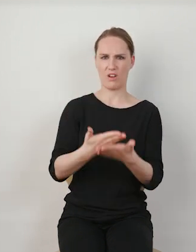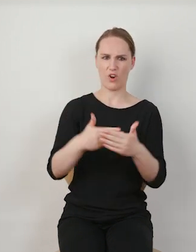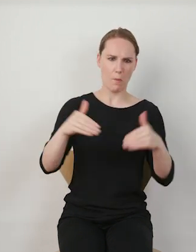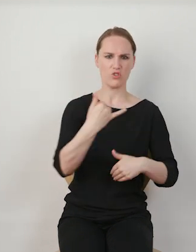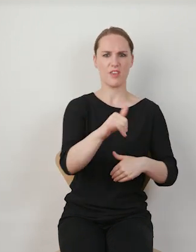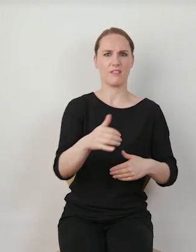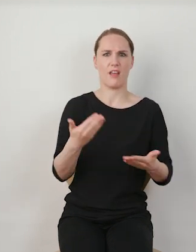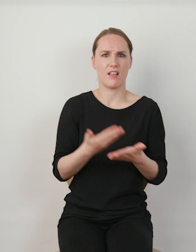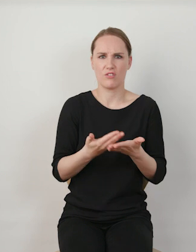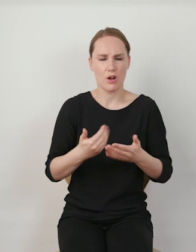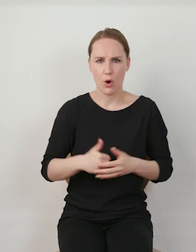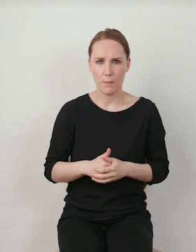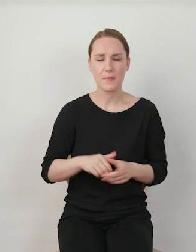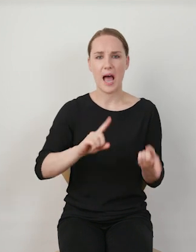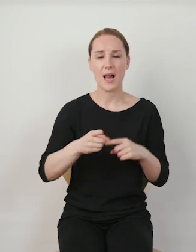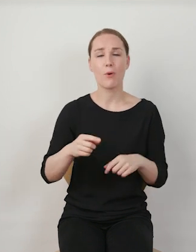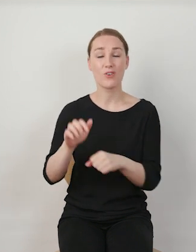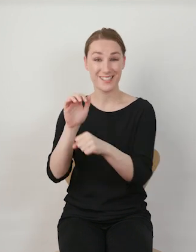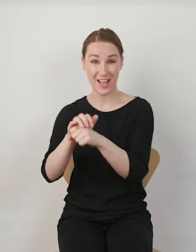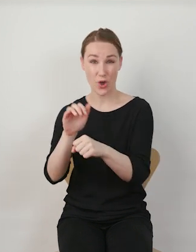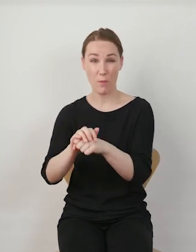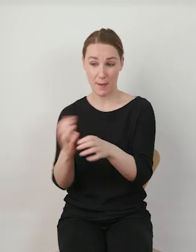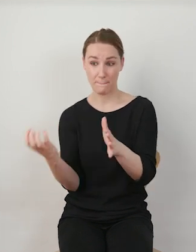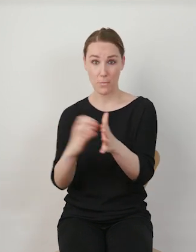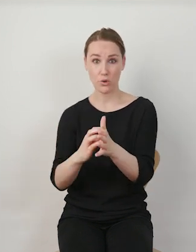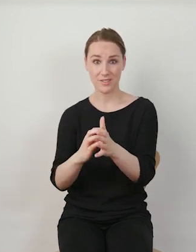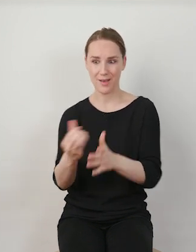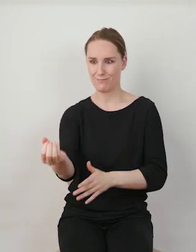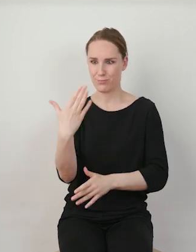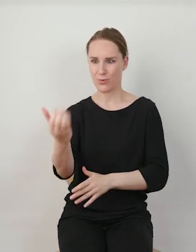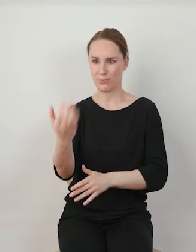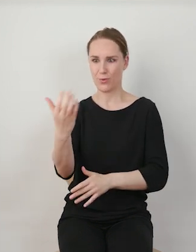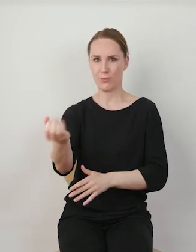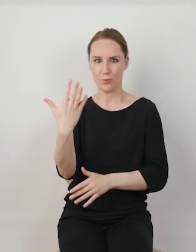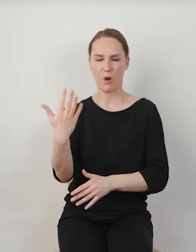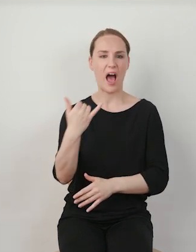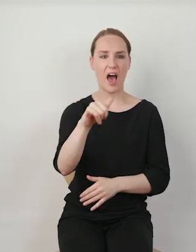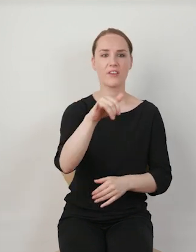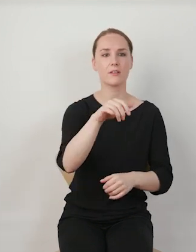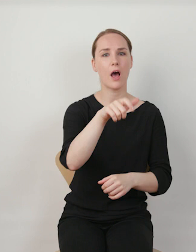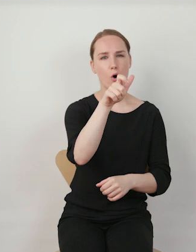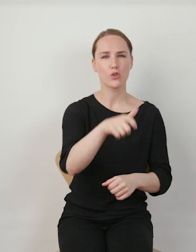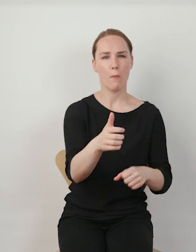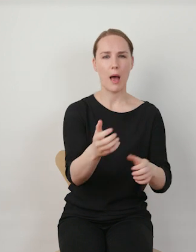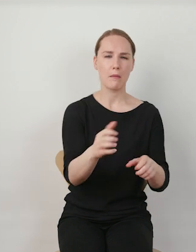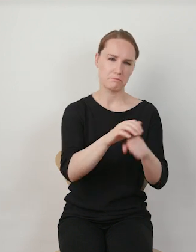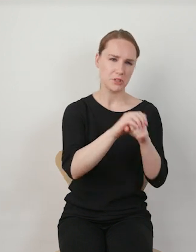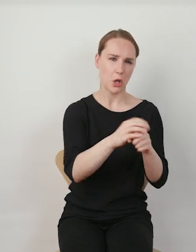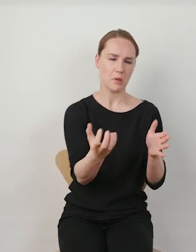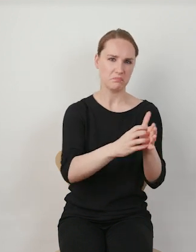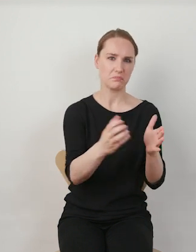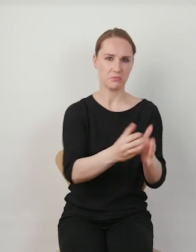też się zastanawiać, dlaczego posty jednego naszego znajomego są priorytetem względem innych. Natomiast